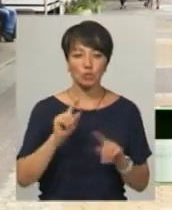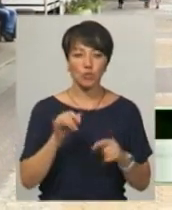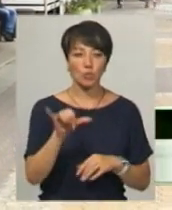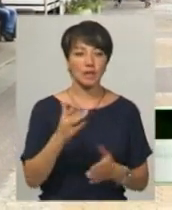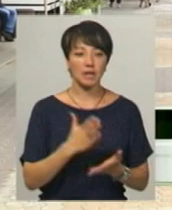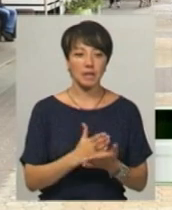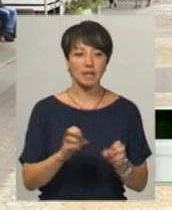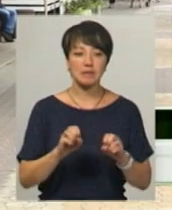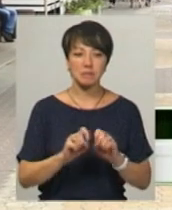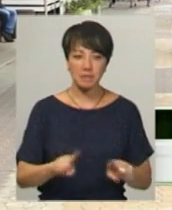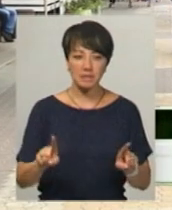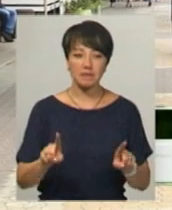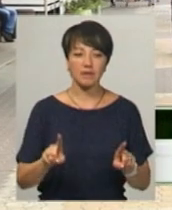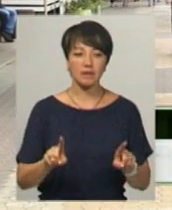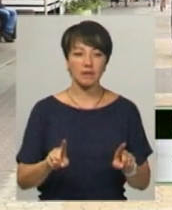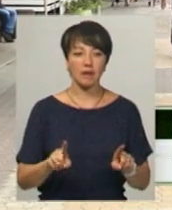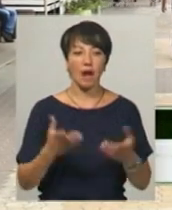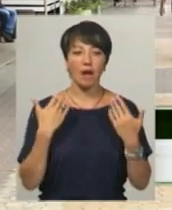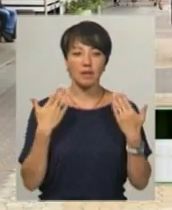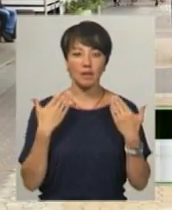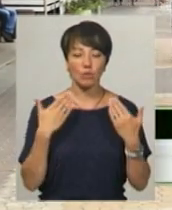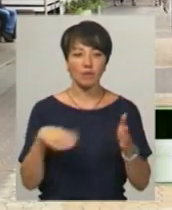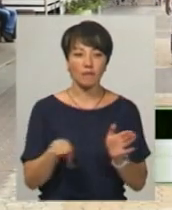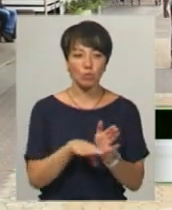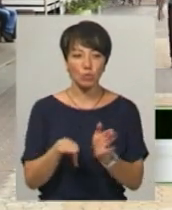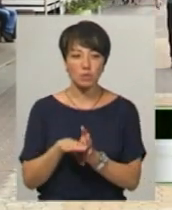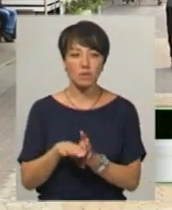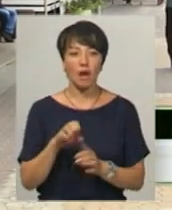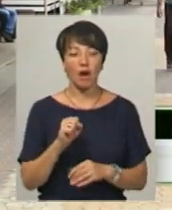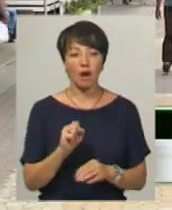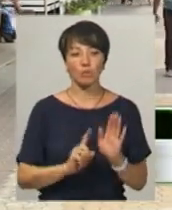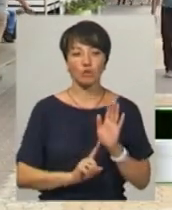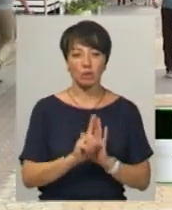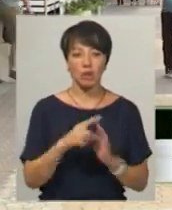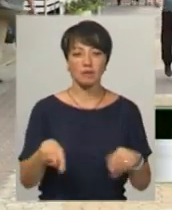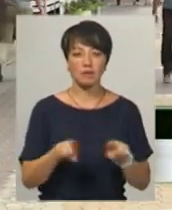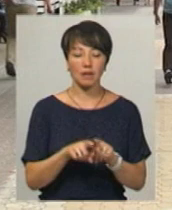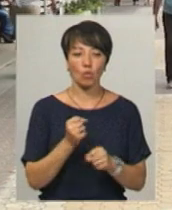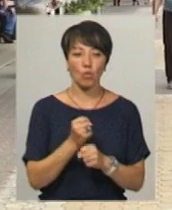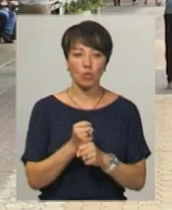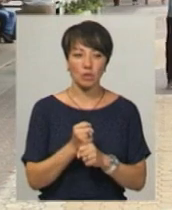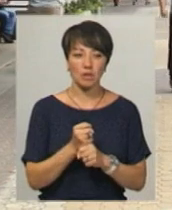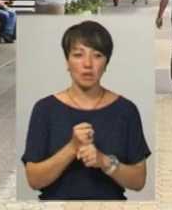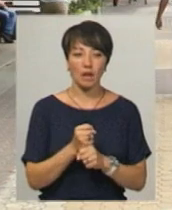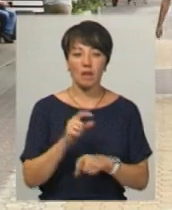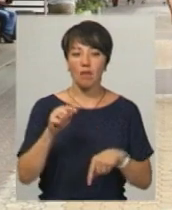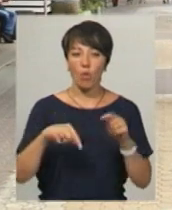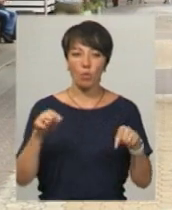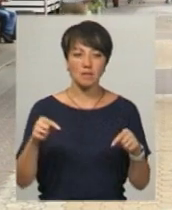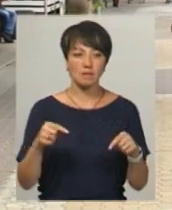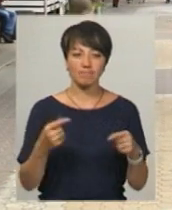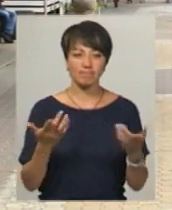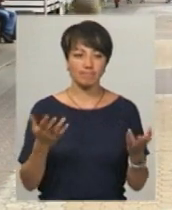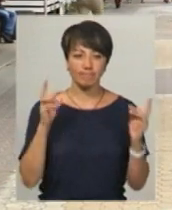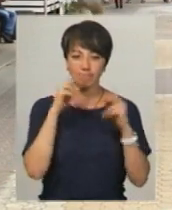них є специфіка, у них канікули, відпустки, а починати такі роботи на осінь, мабуть, буде